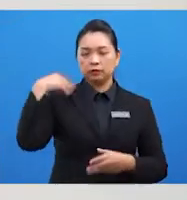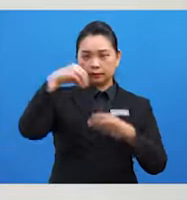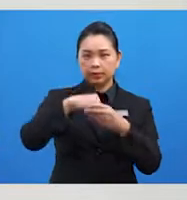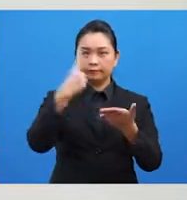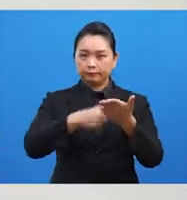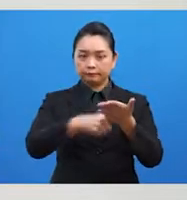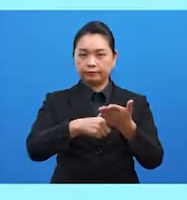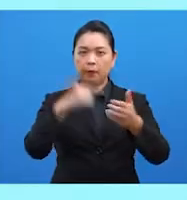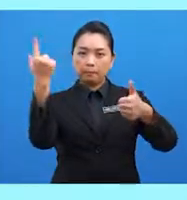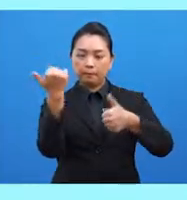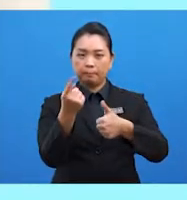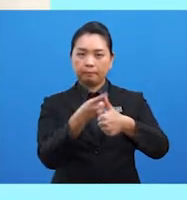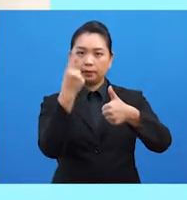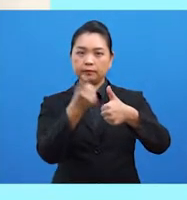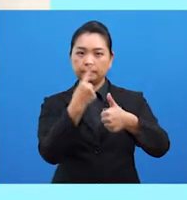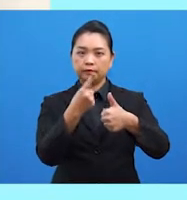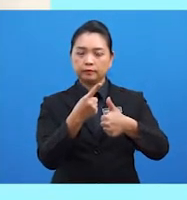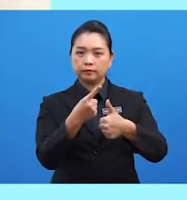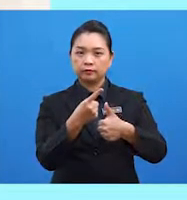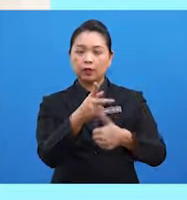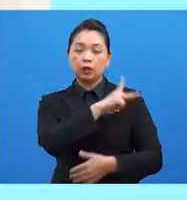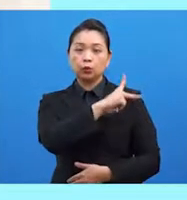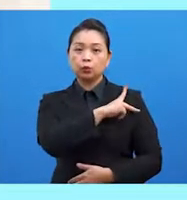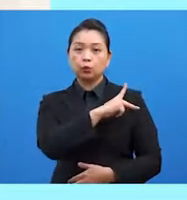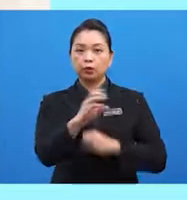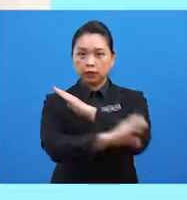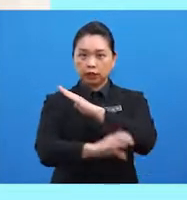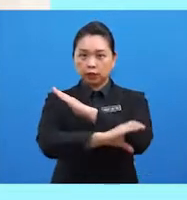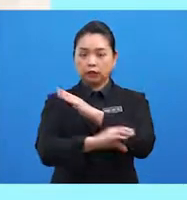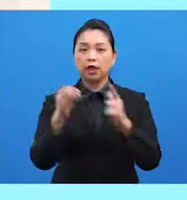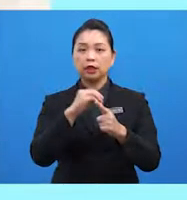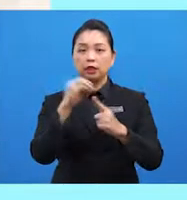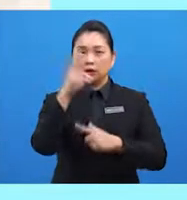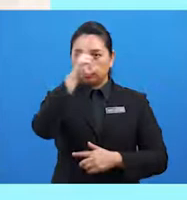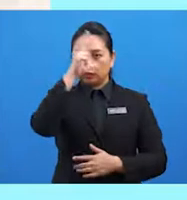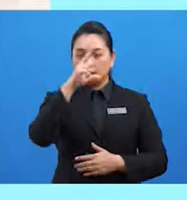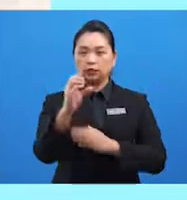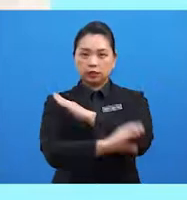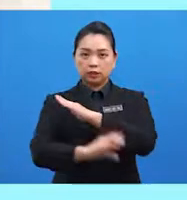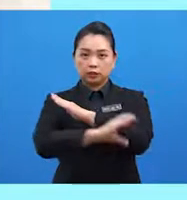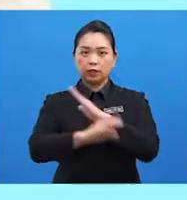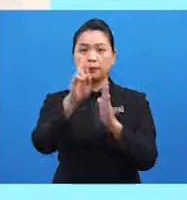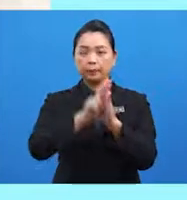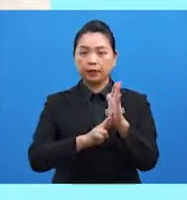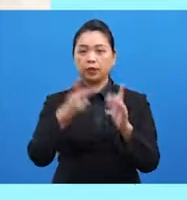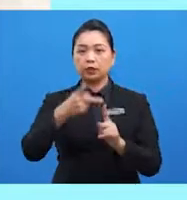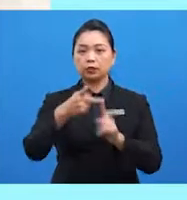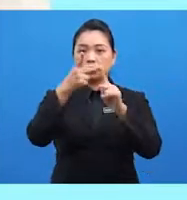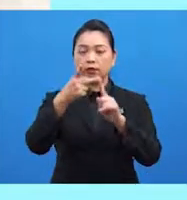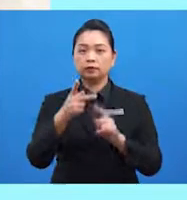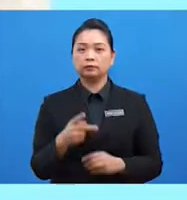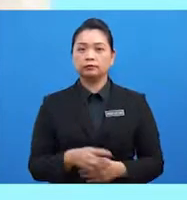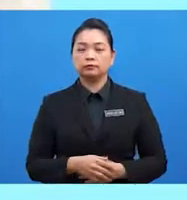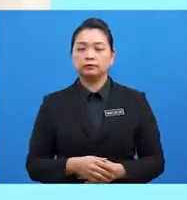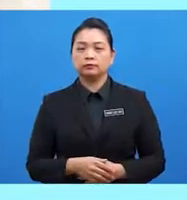persidangan pertama iaitu persidangan ketua-ketua negara atau kerajaan negara-negara berkecuali NAM